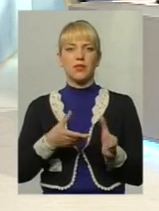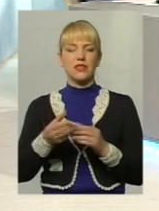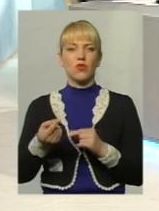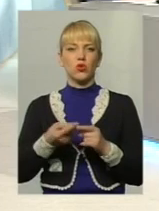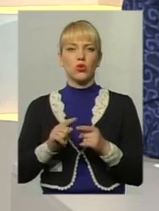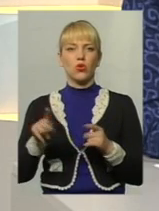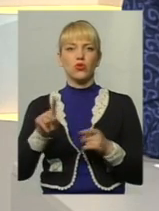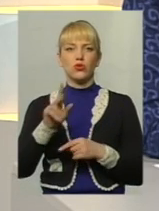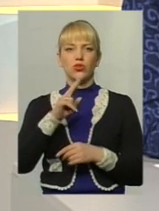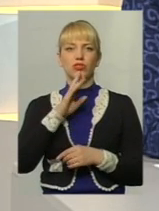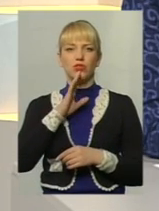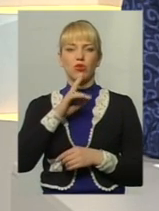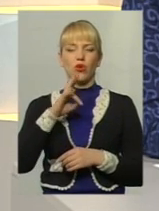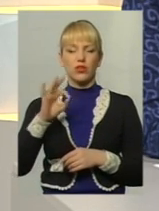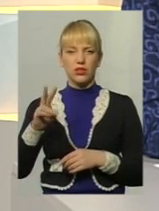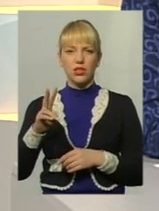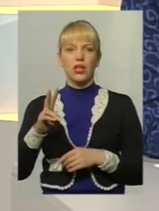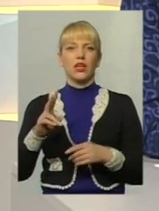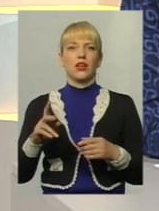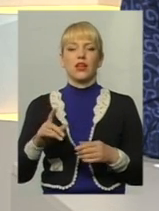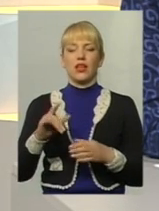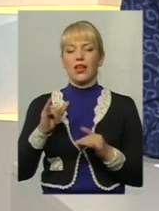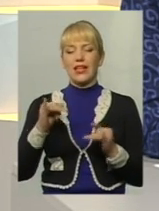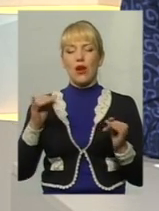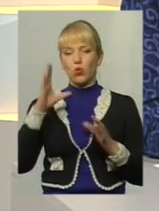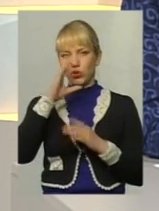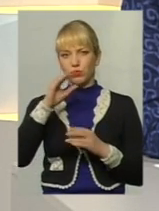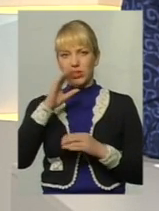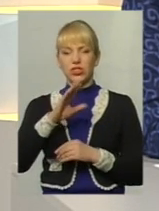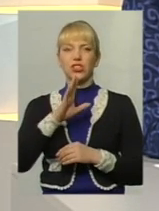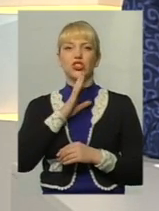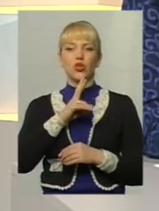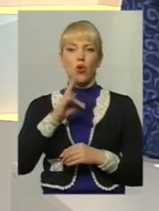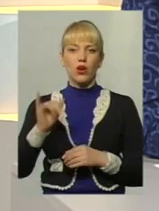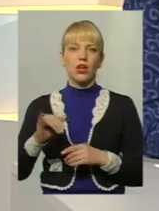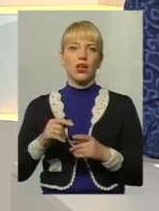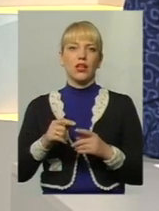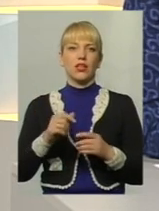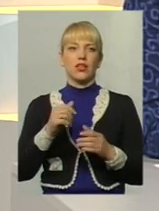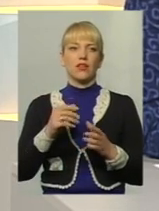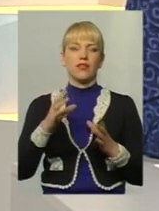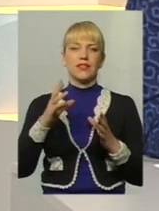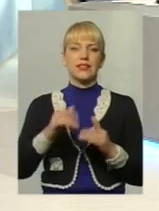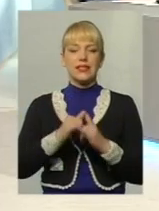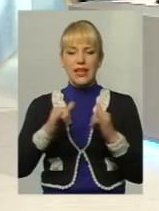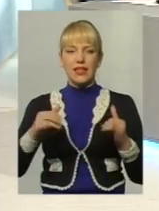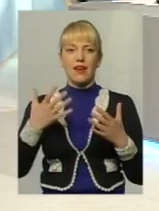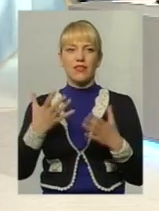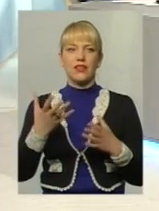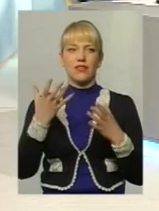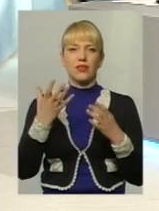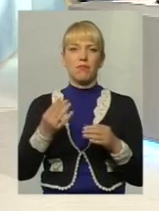жінок, успішних жінок, і історія успішних жінок стає з кожним разом все більше і більше.